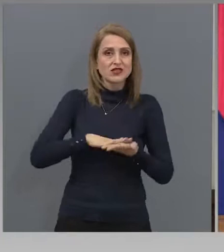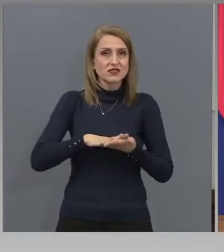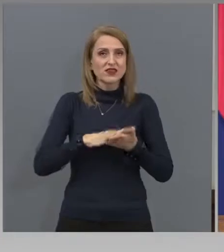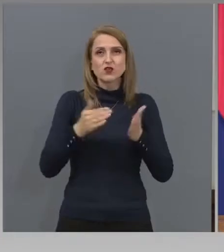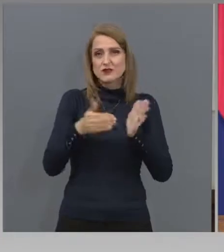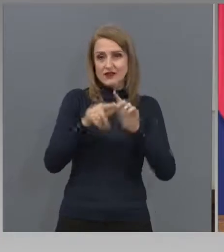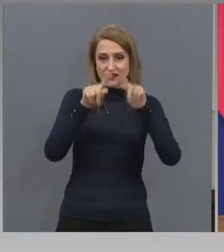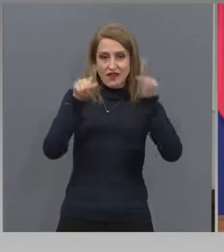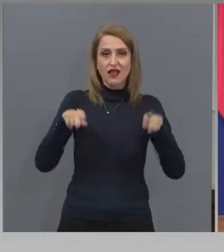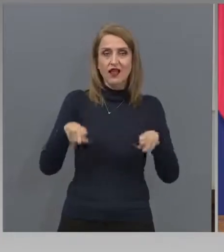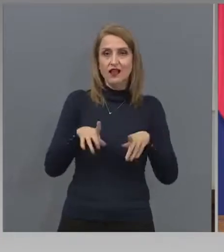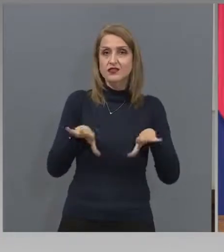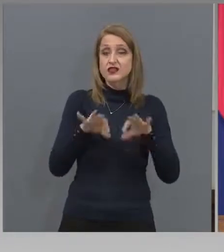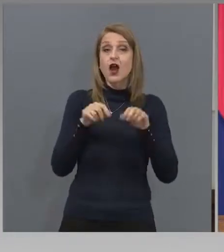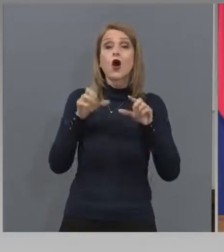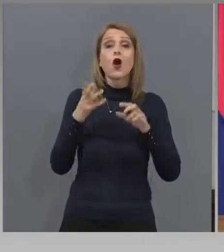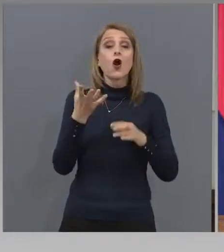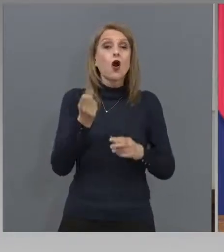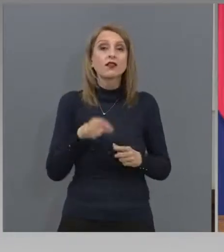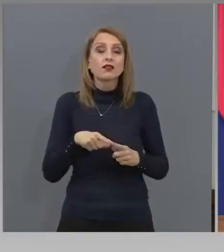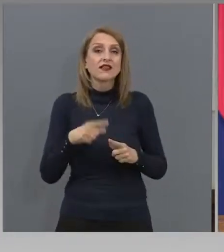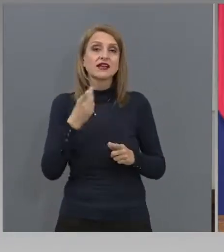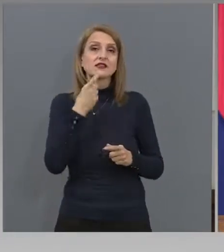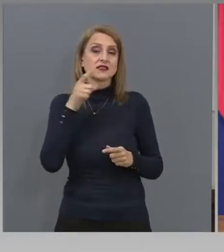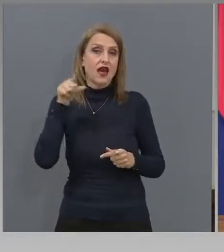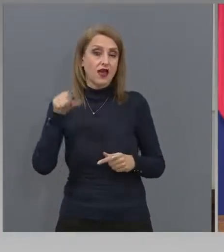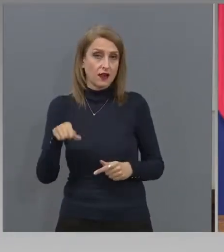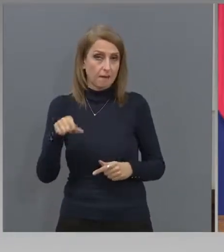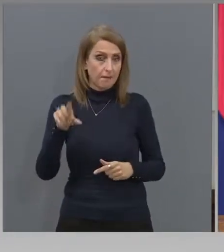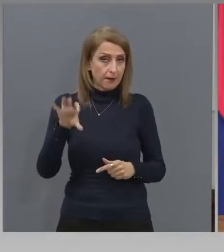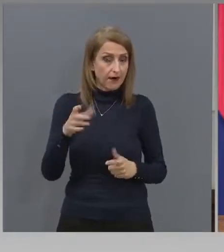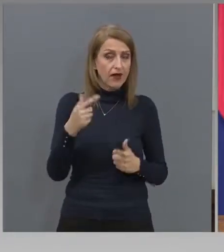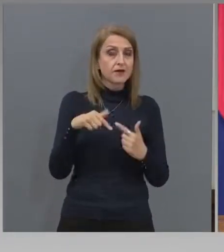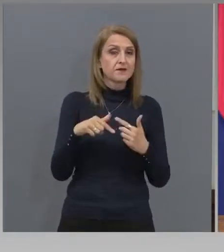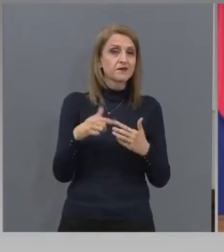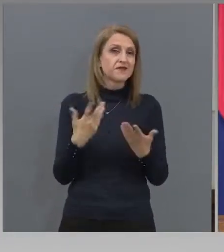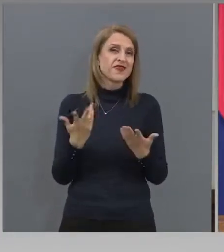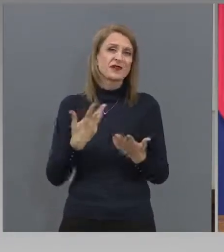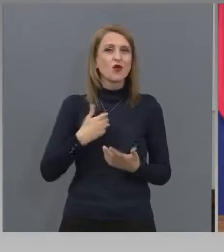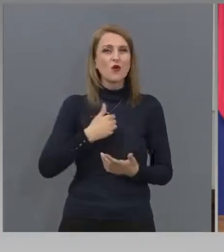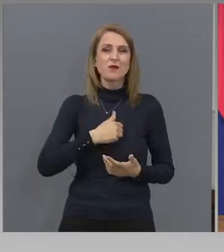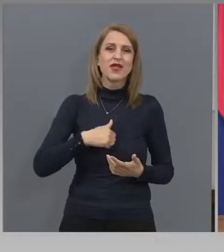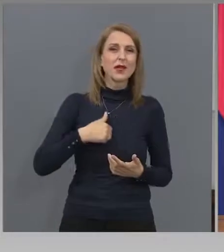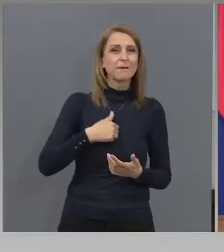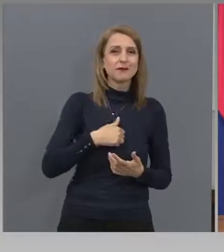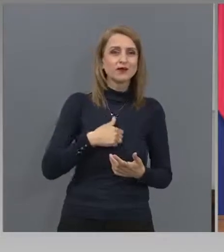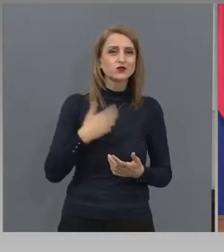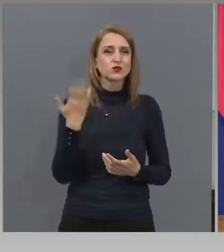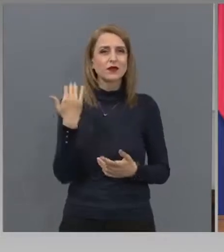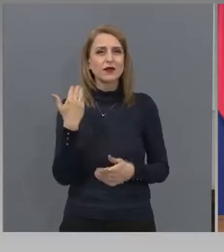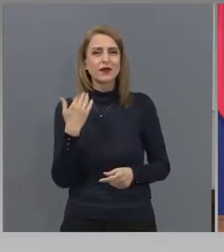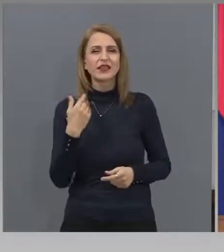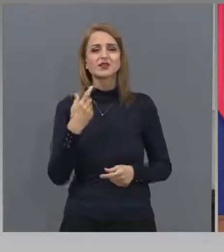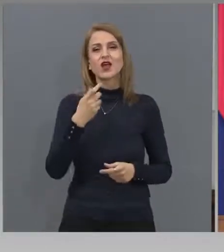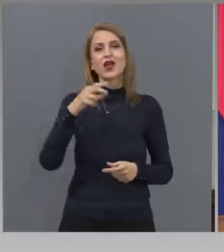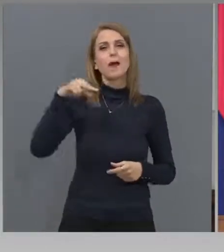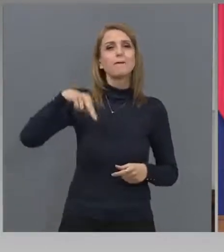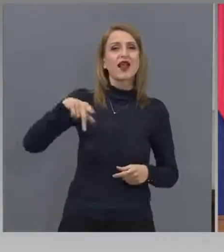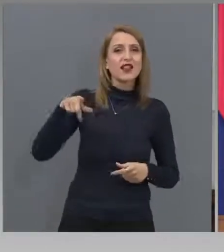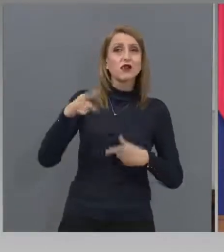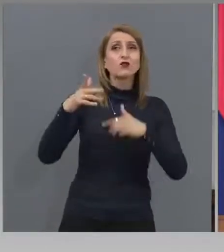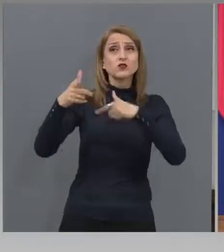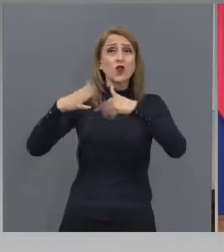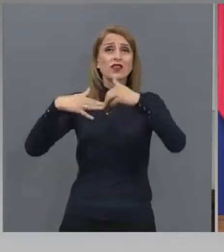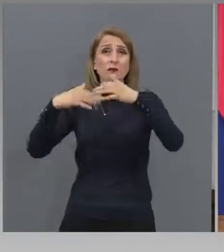защото реално това е събитието в Загреб. Много му беше мучно за Пленкович, зала специално построена за